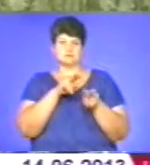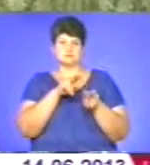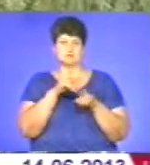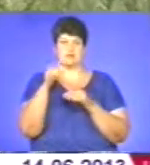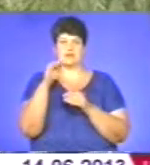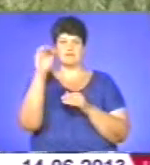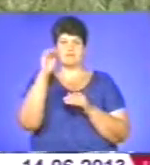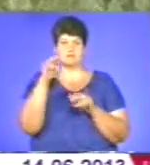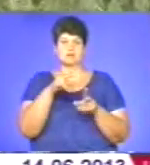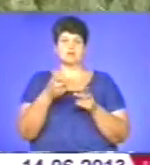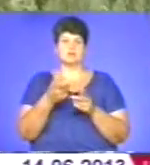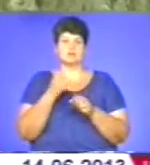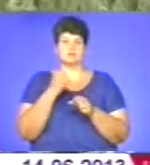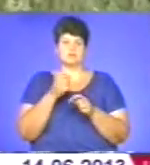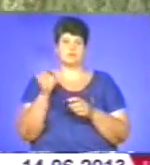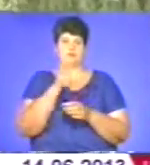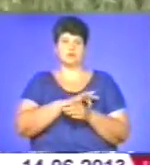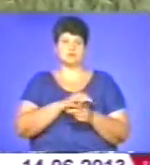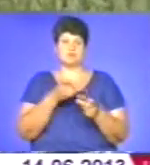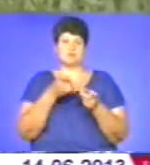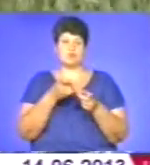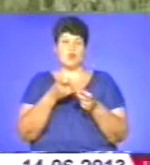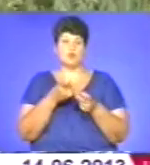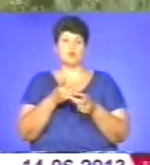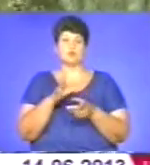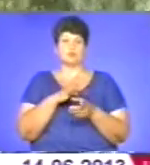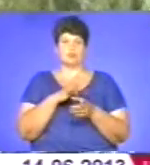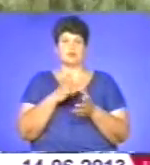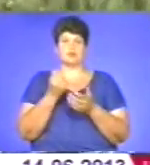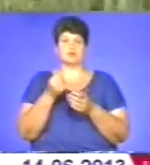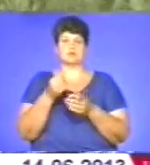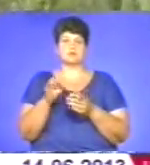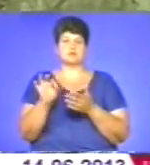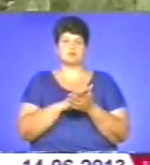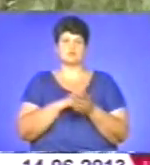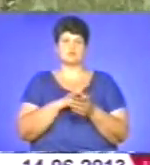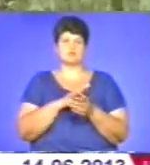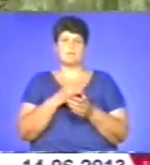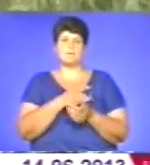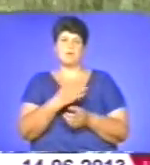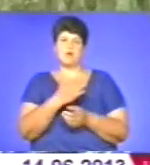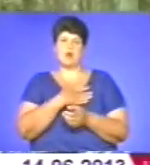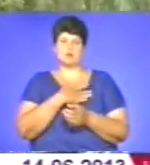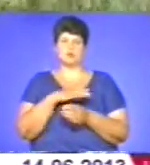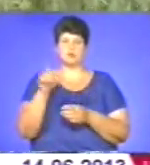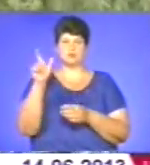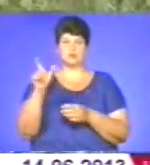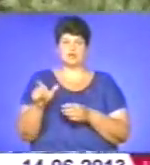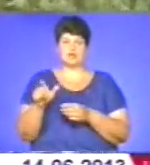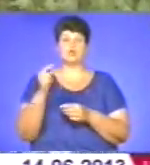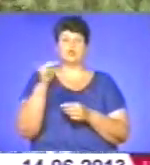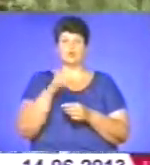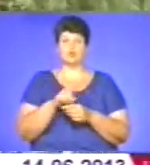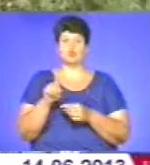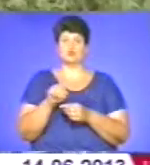службу, примінив зброю. Зброя була примілена на поразку, заслуженого було поранено. І завдяки тому, що ми